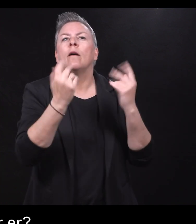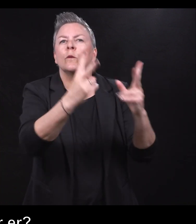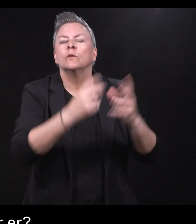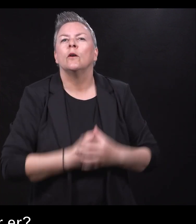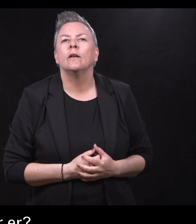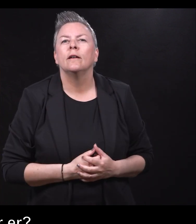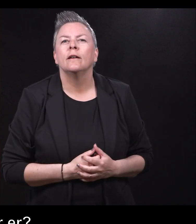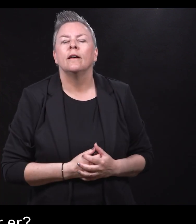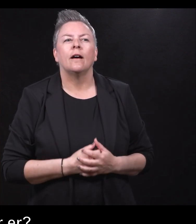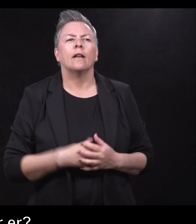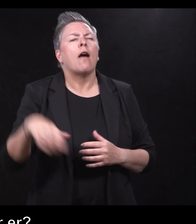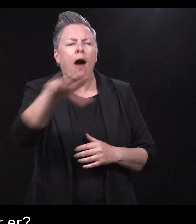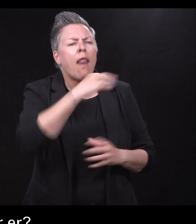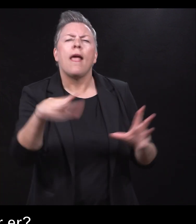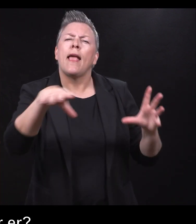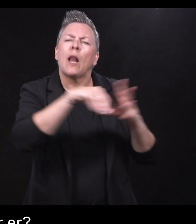at alle er inkludert.